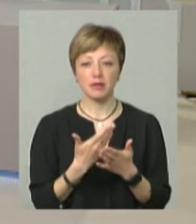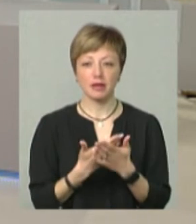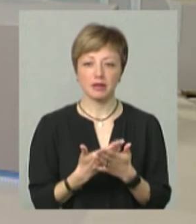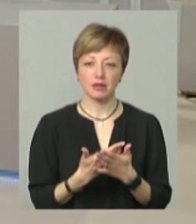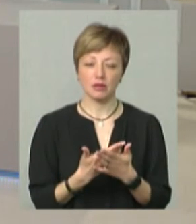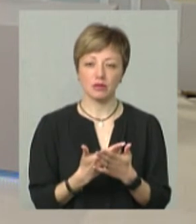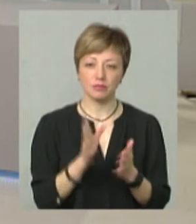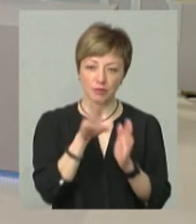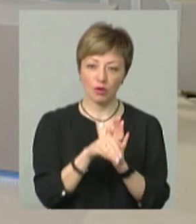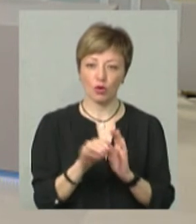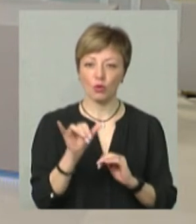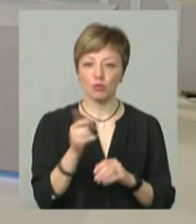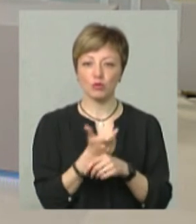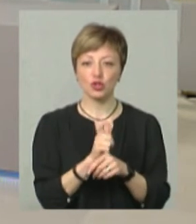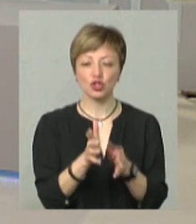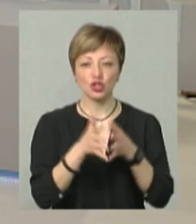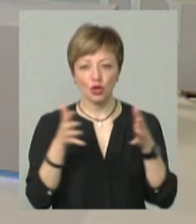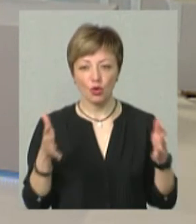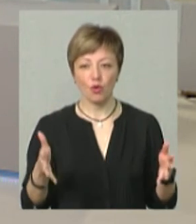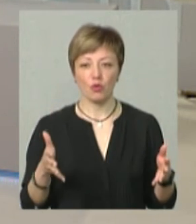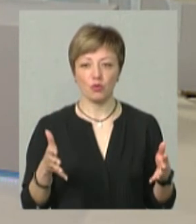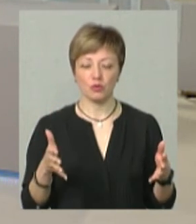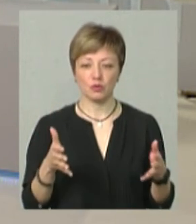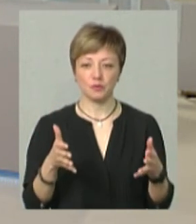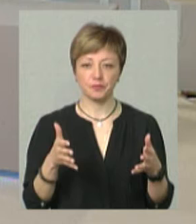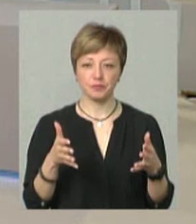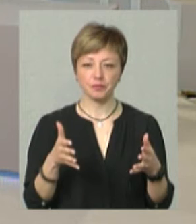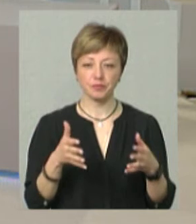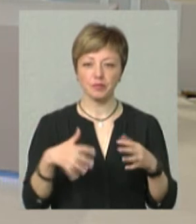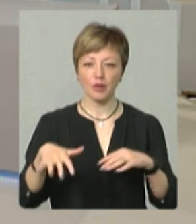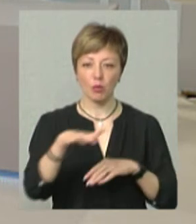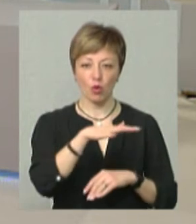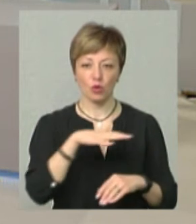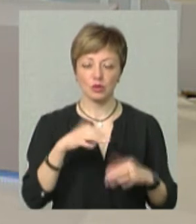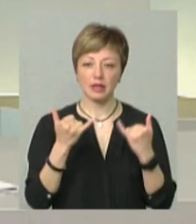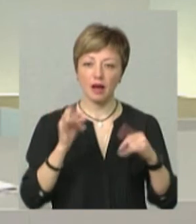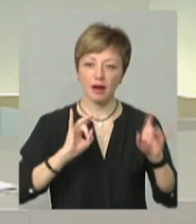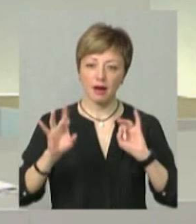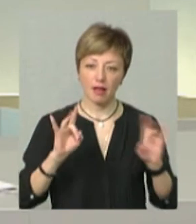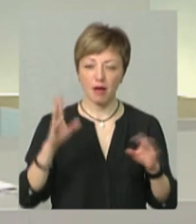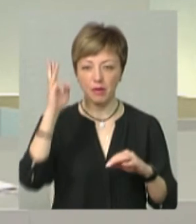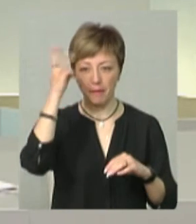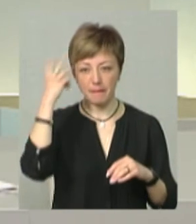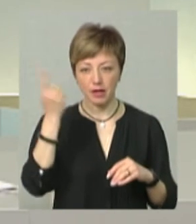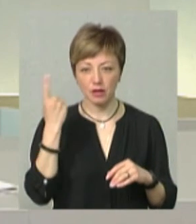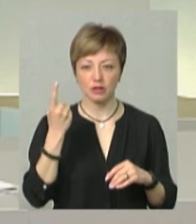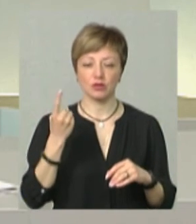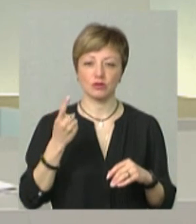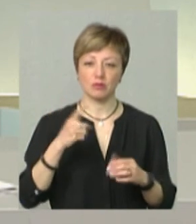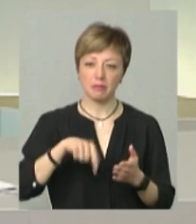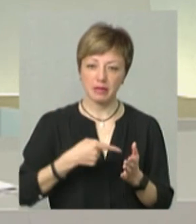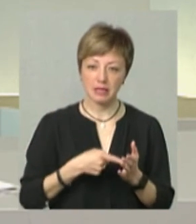і в більш широкому такому просторі для реклами Хмельниччини, Хмельницького